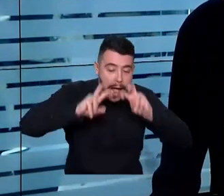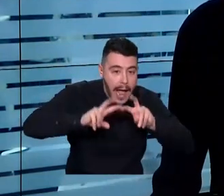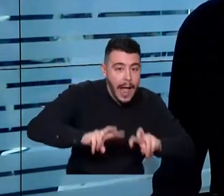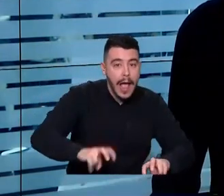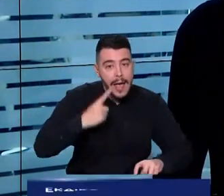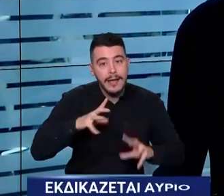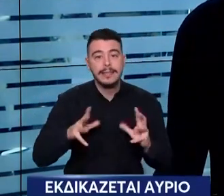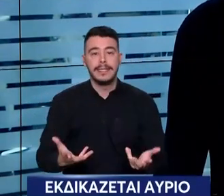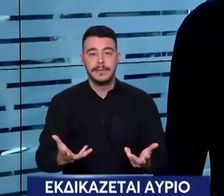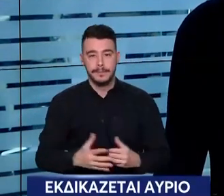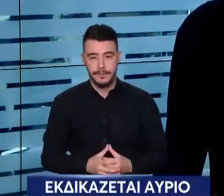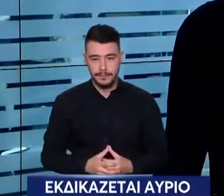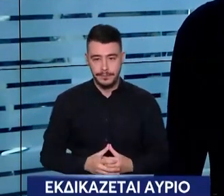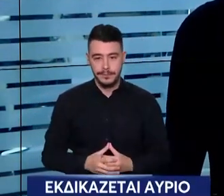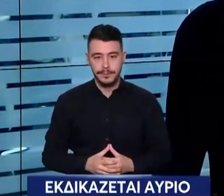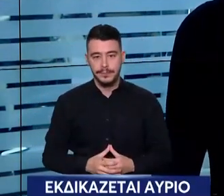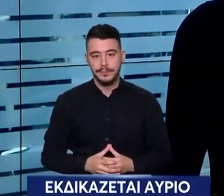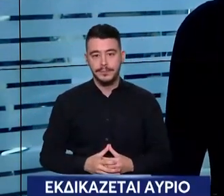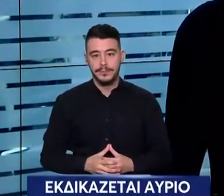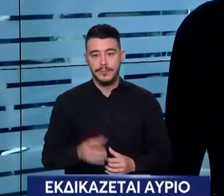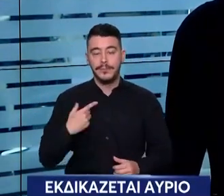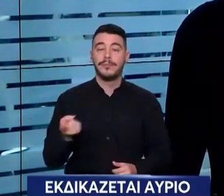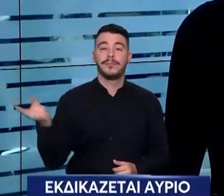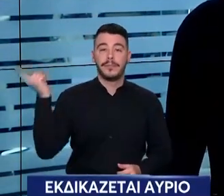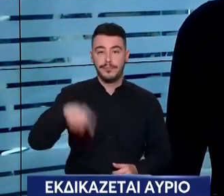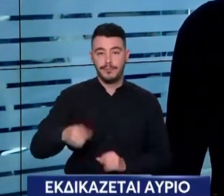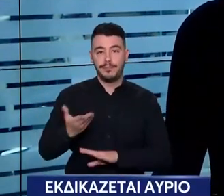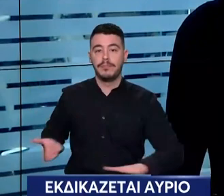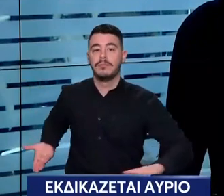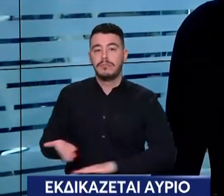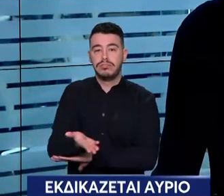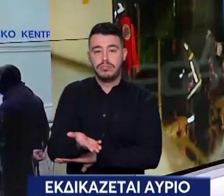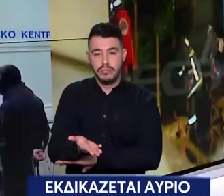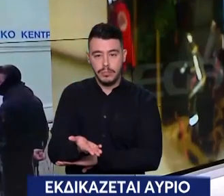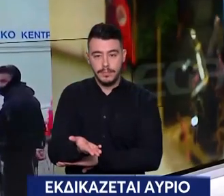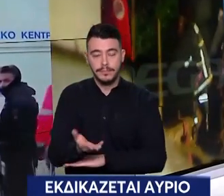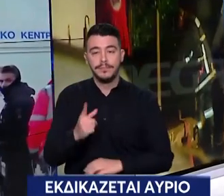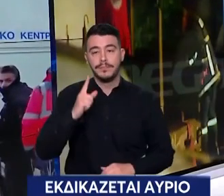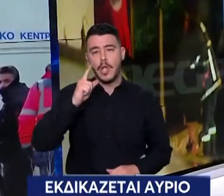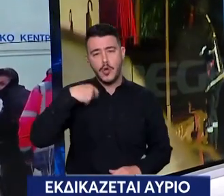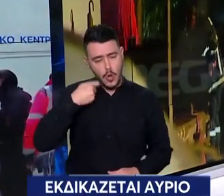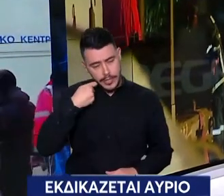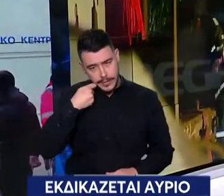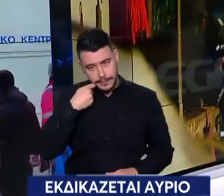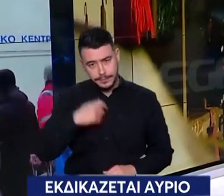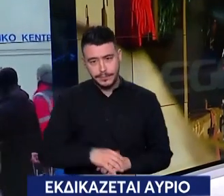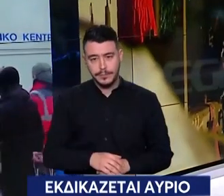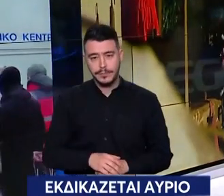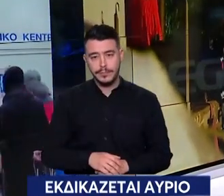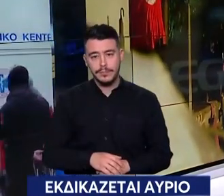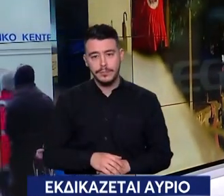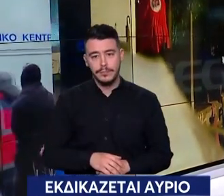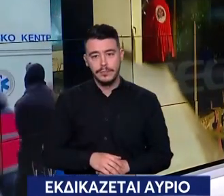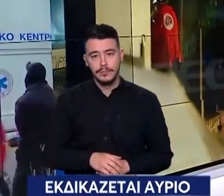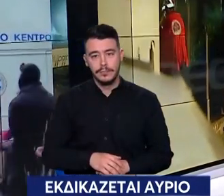εργατικό δυστύχημα και γι' αυτό στρέφονται οι συγγενείς θύματος της τραγωδίας. Πρόκειται για ελεγκτή που